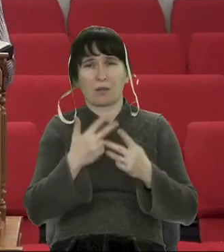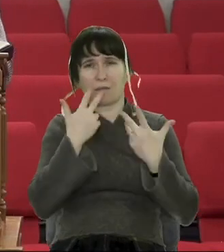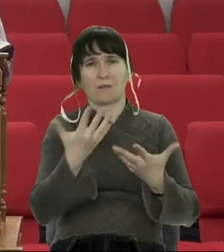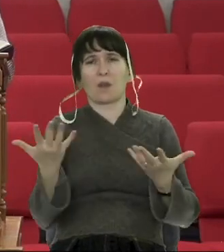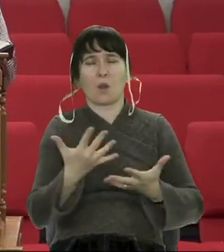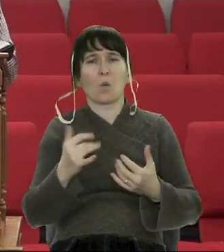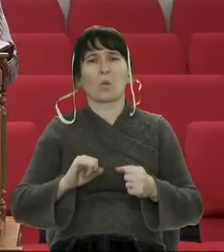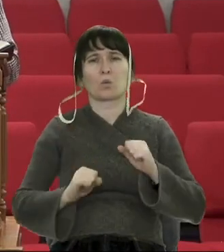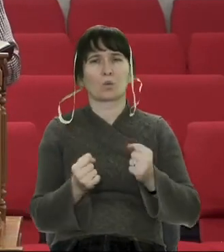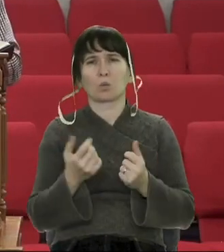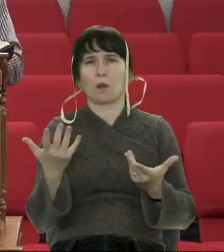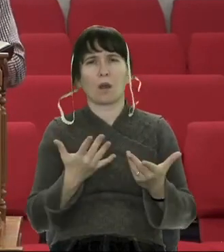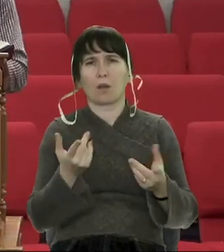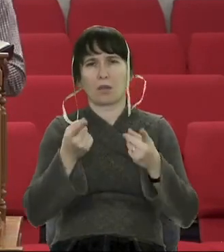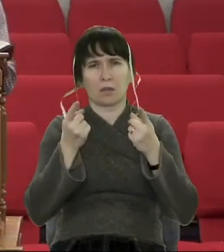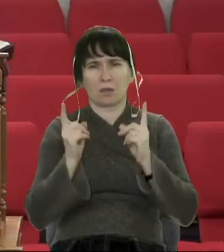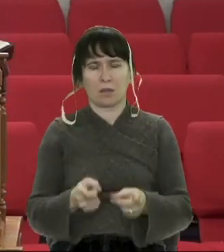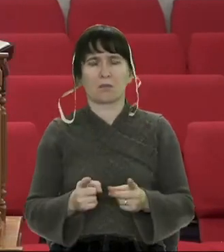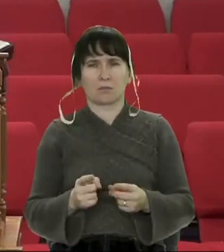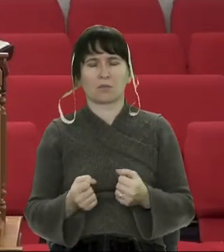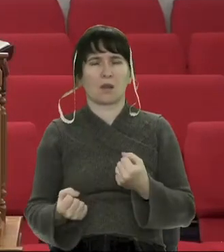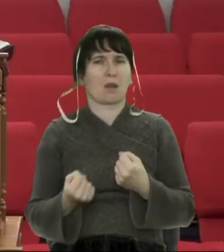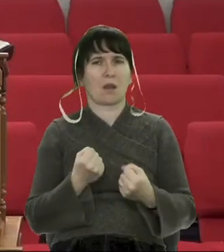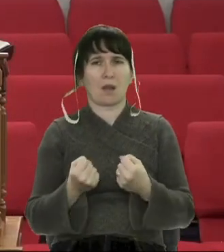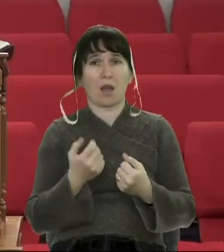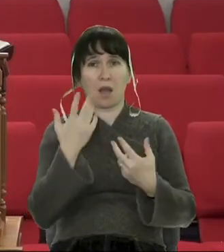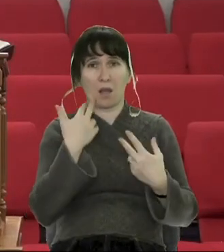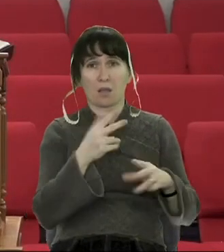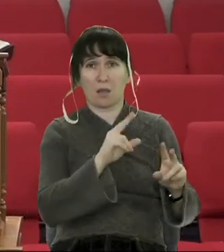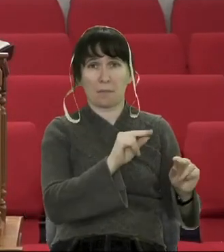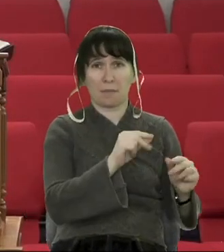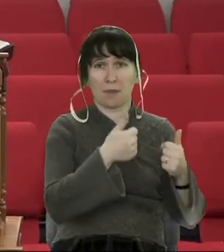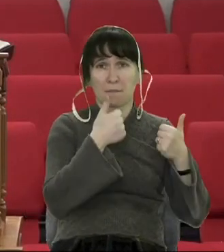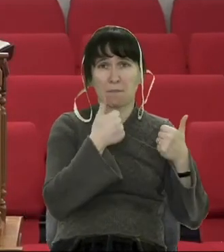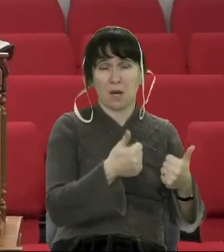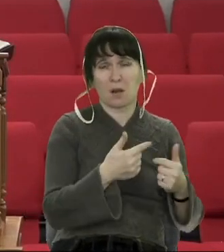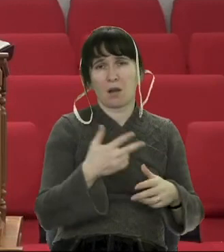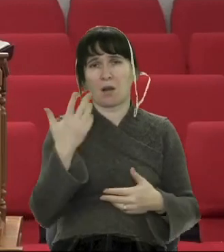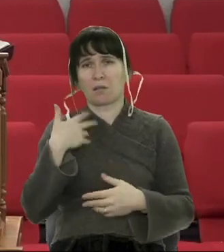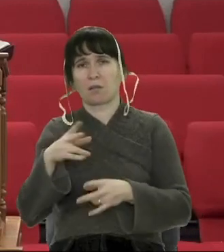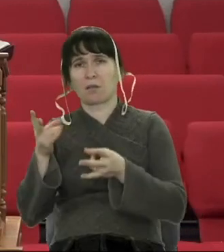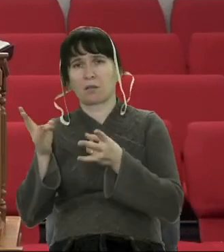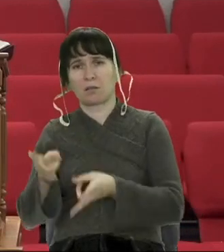наскільки вона міцна. В час благодєнстві і в час недолі.